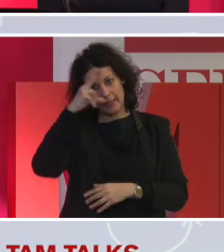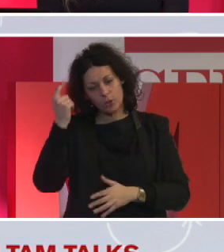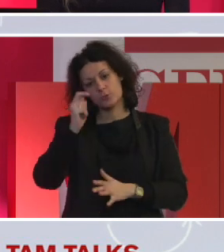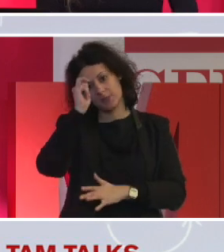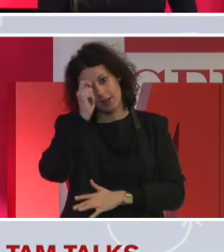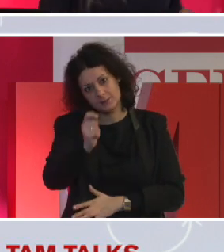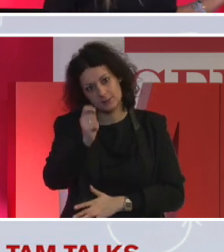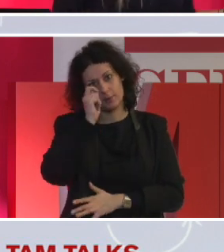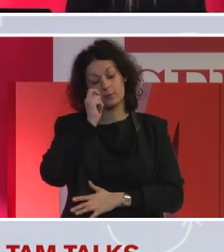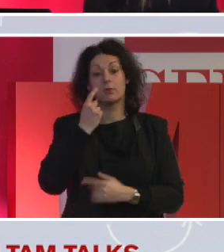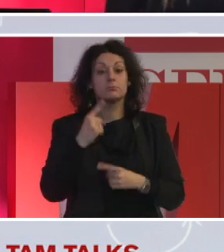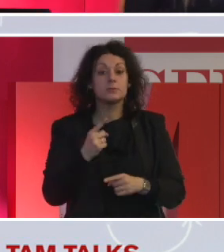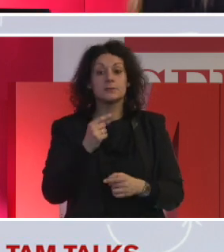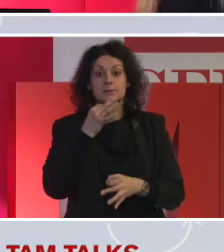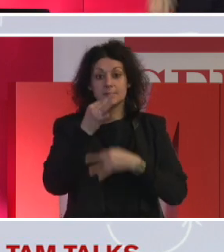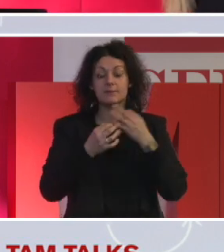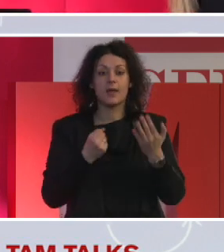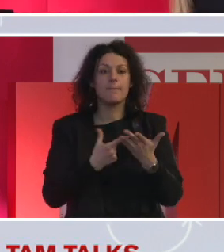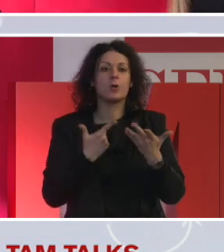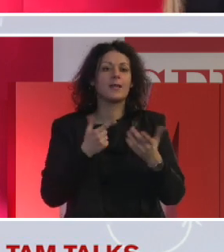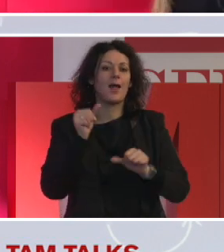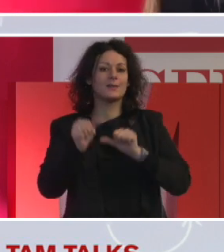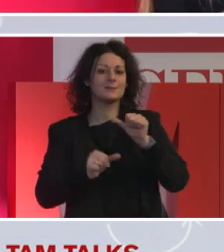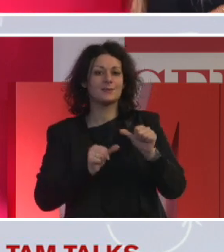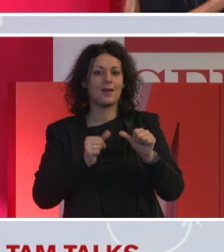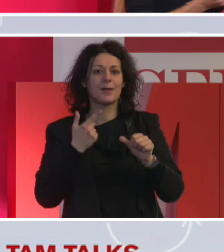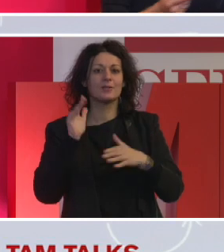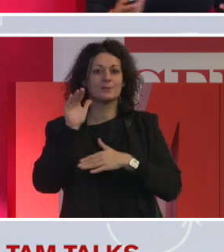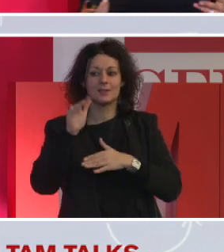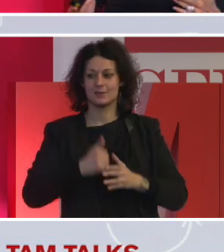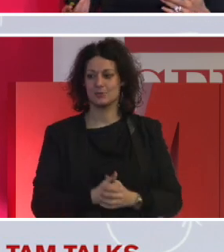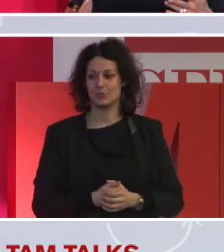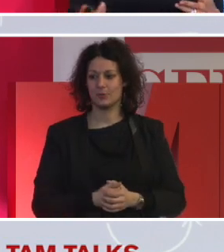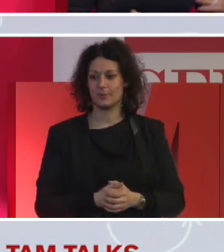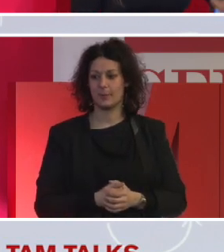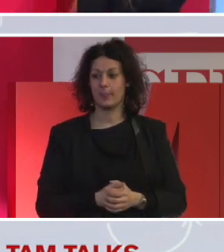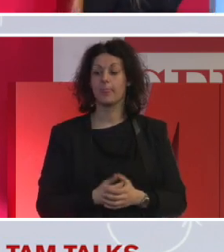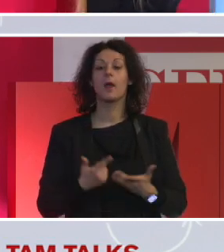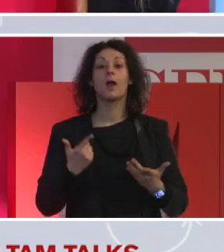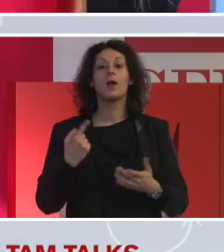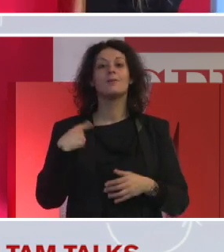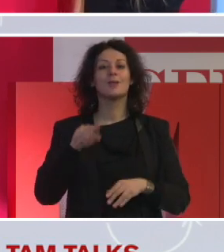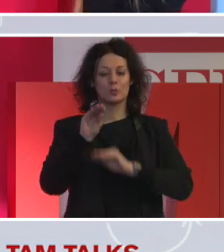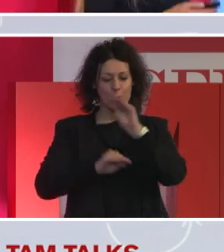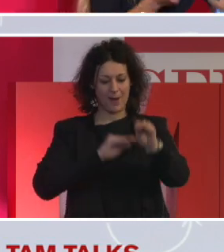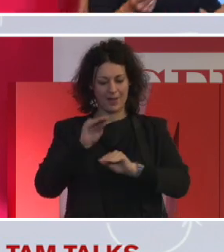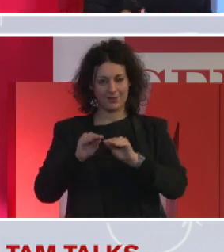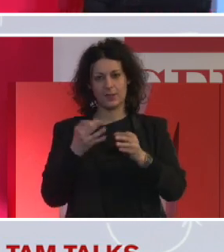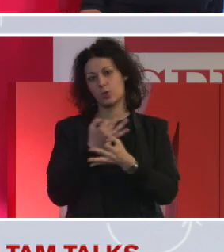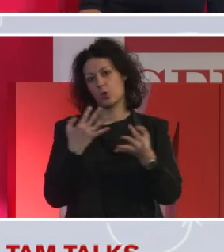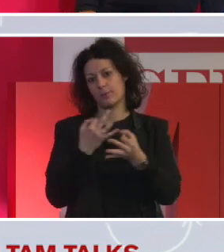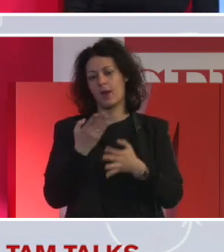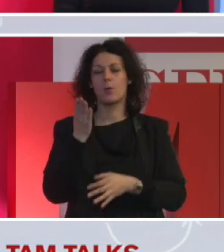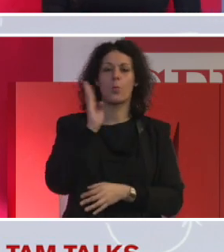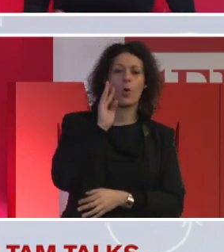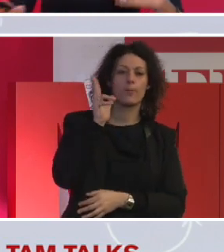importanti siano. Sono uguali nella stessa maniera per uomini e donne questa cosa importante? È chiaro che per le donne probabilmente non